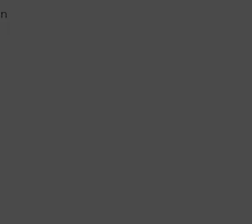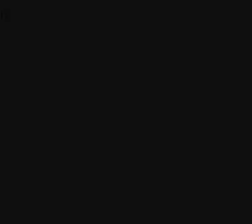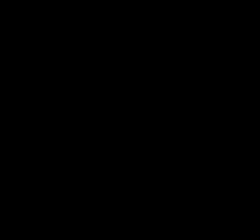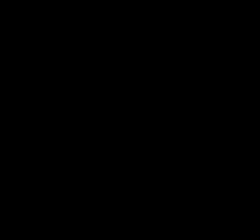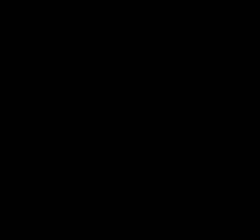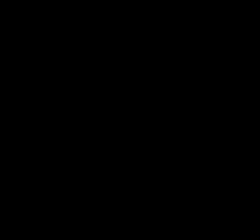Dziękuje za oglądanie!